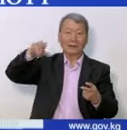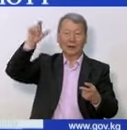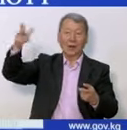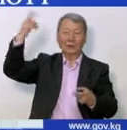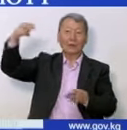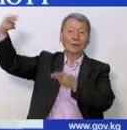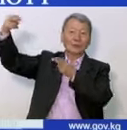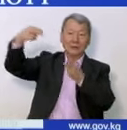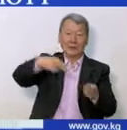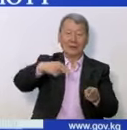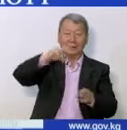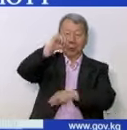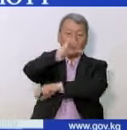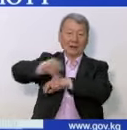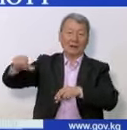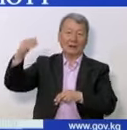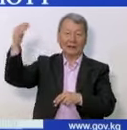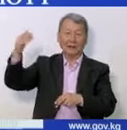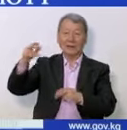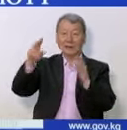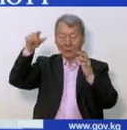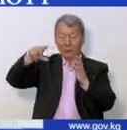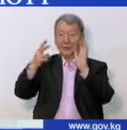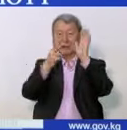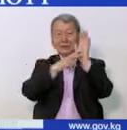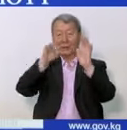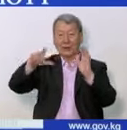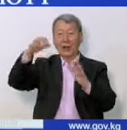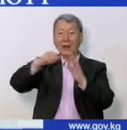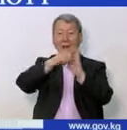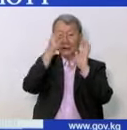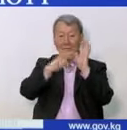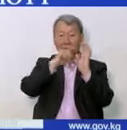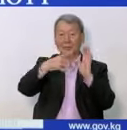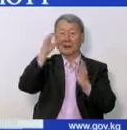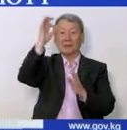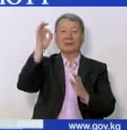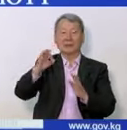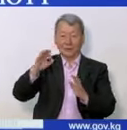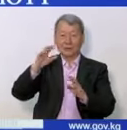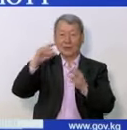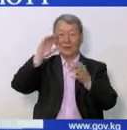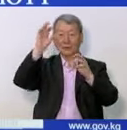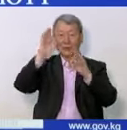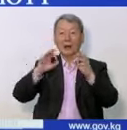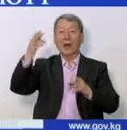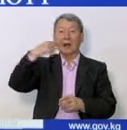из-за границы, 7 случаев, 18,5 процентов. 24